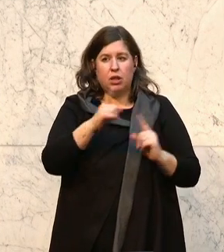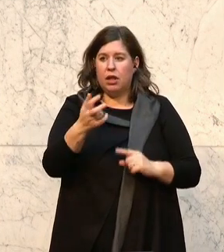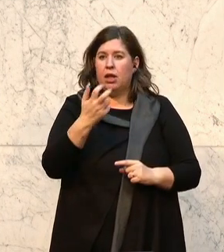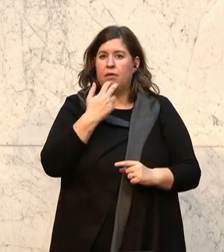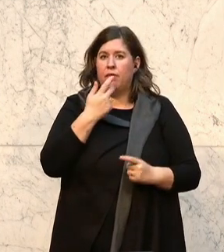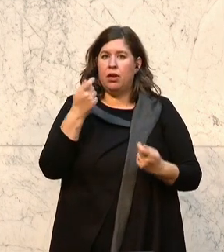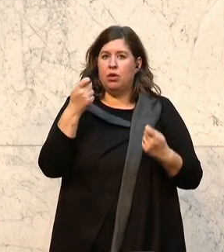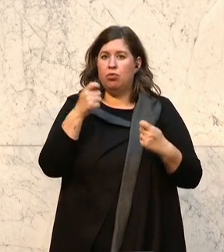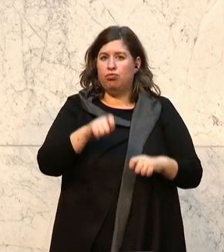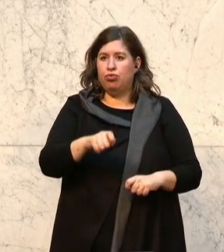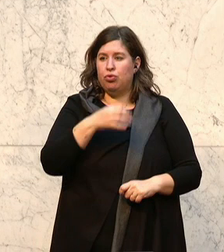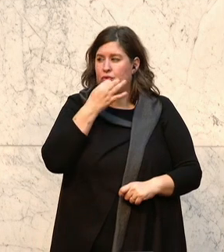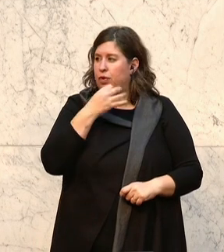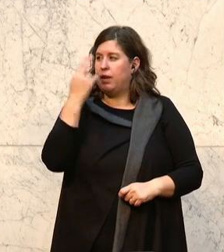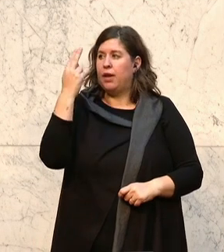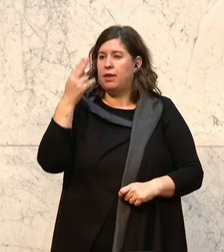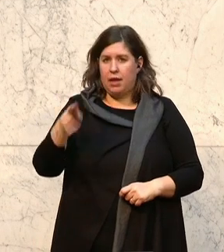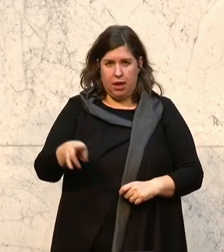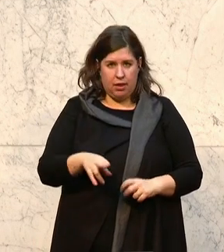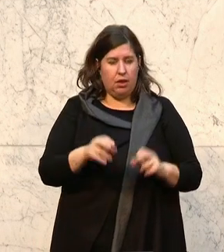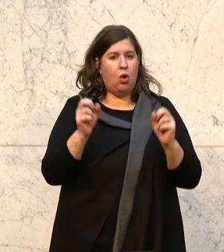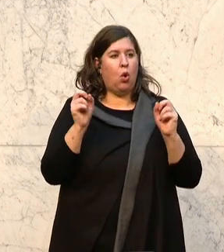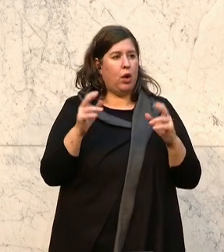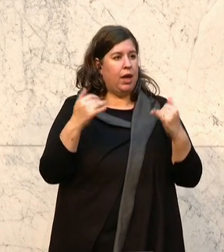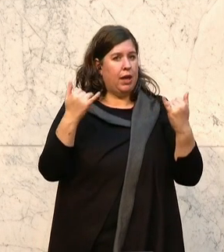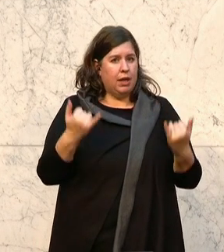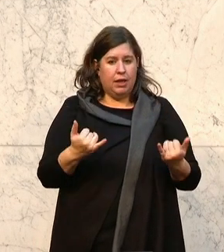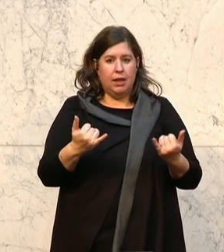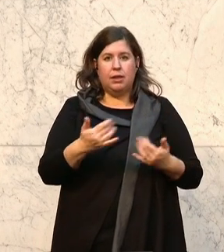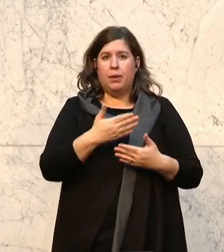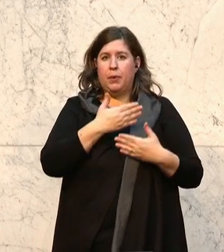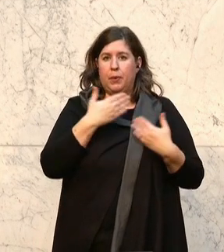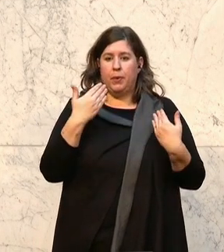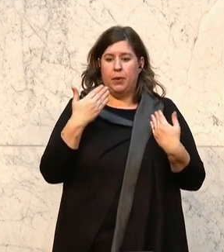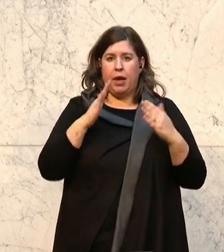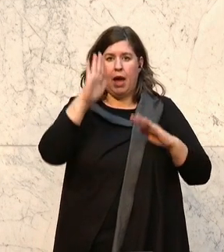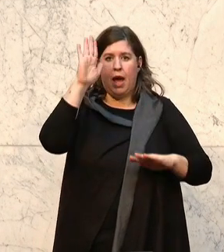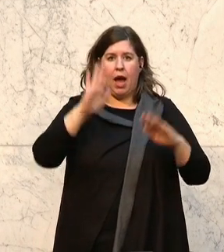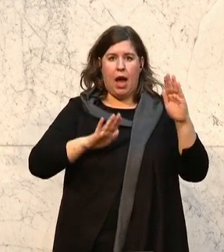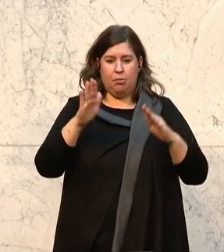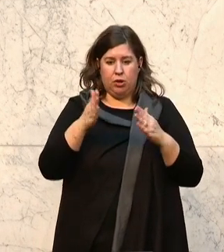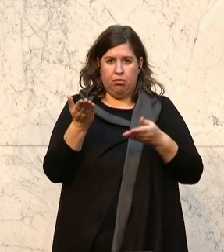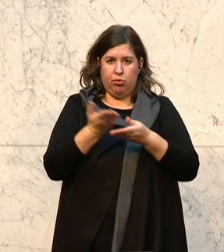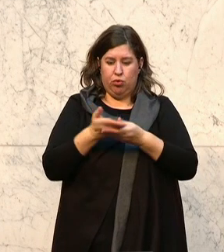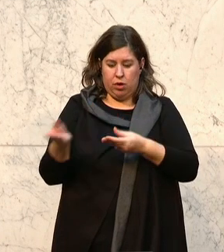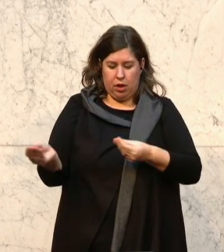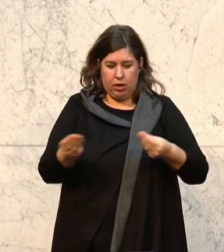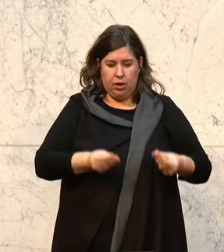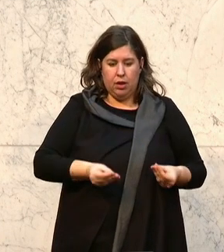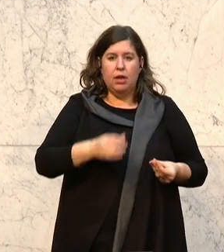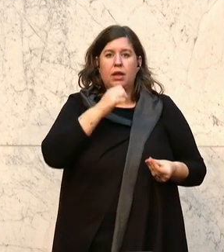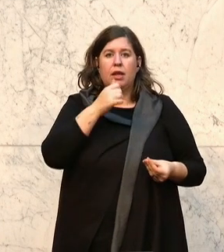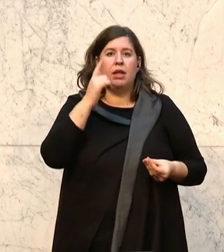Das ist nicht der Fall. Mir liegt jetzt noch kein fertiges Abstimmungskokie vor, weil der